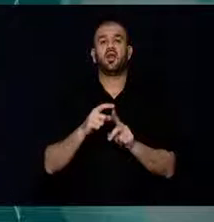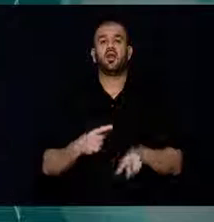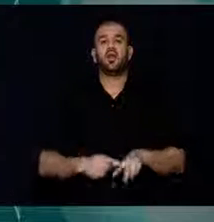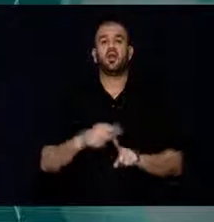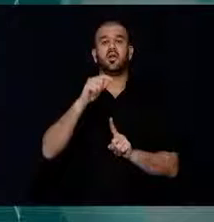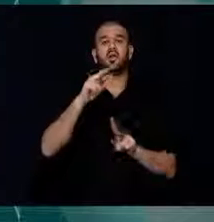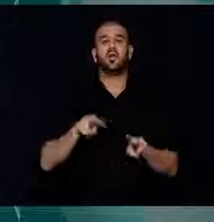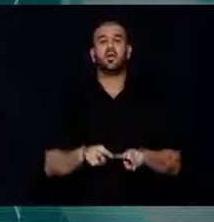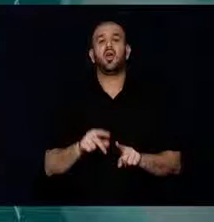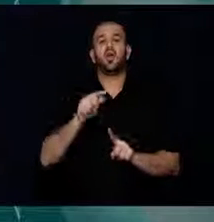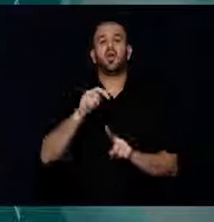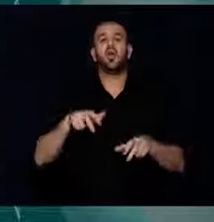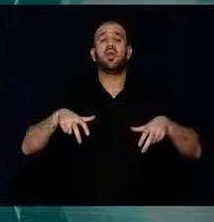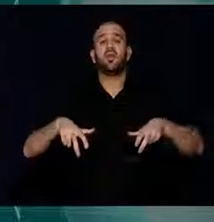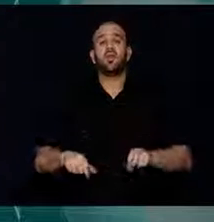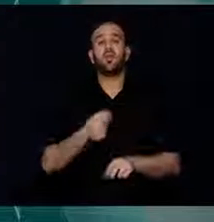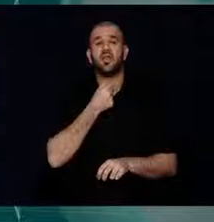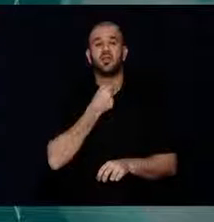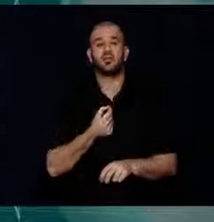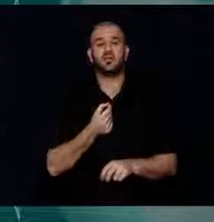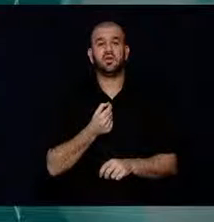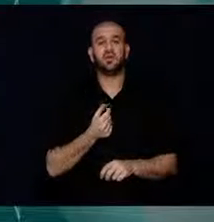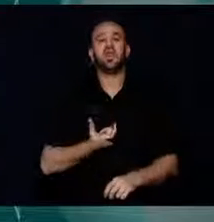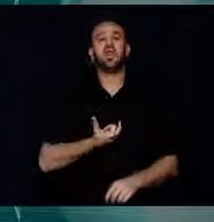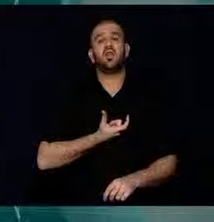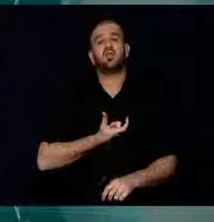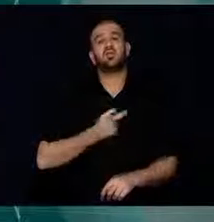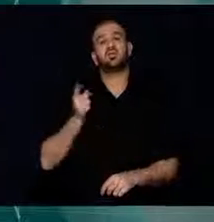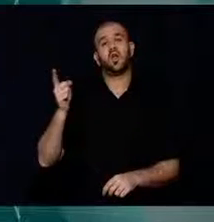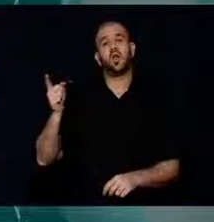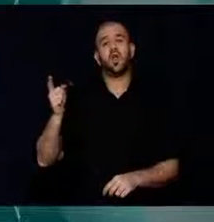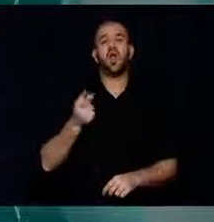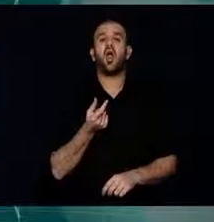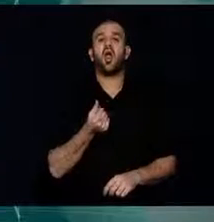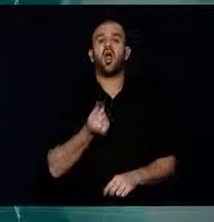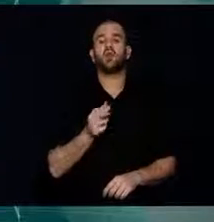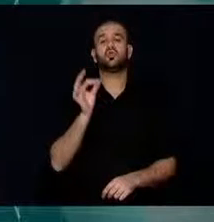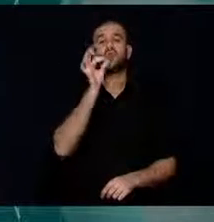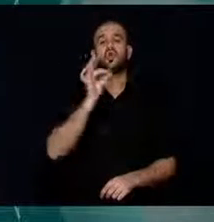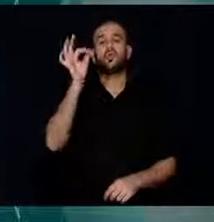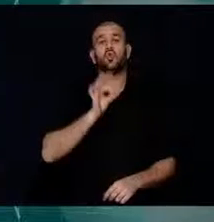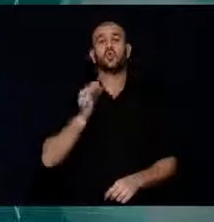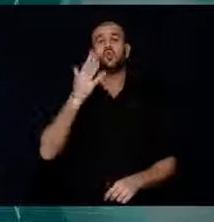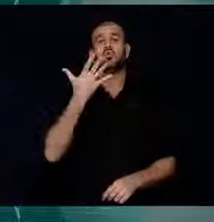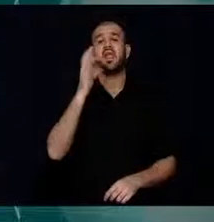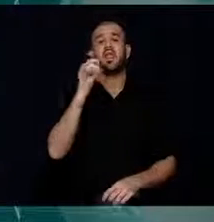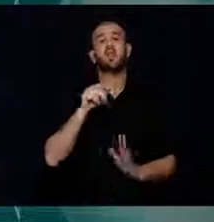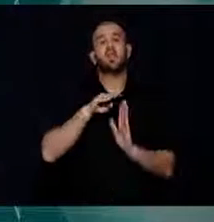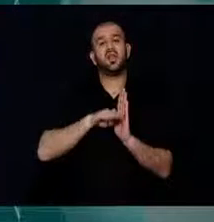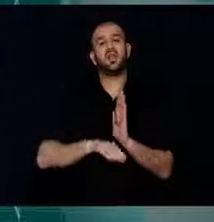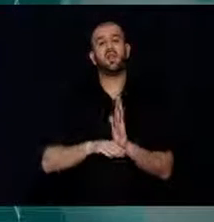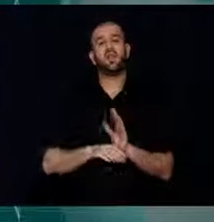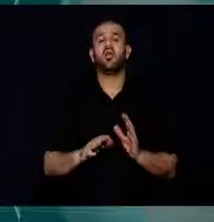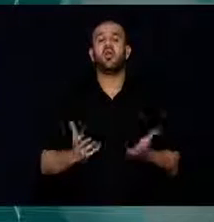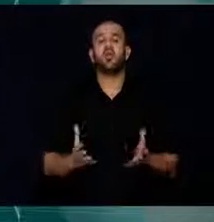harcın %50'lik indirime tabi tutulması konusundaki önerge